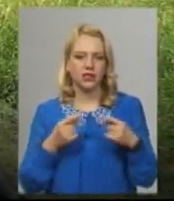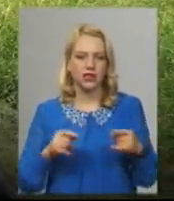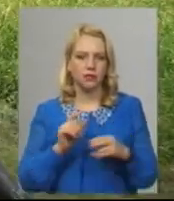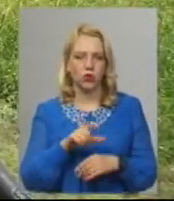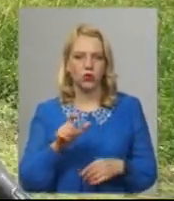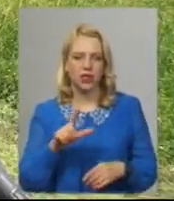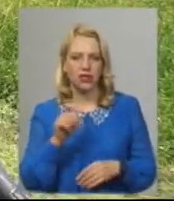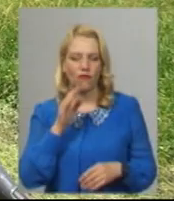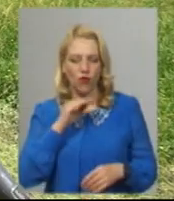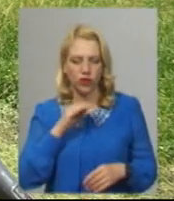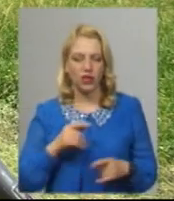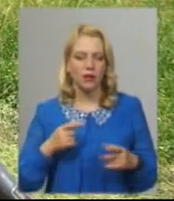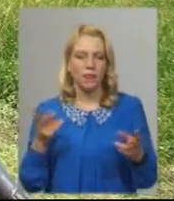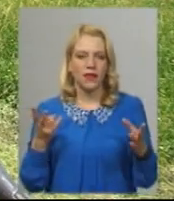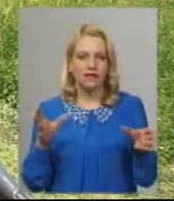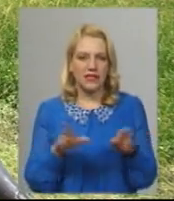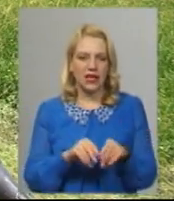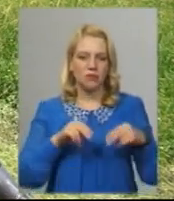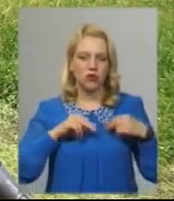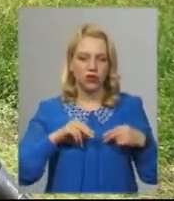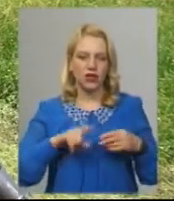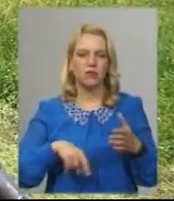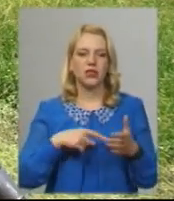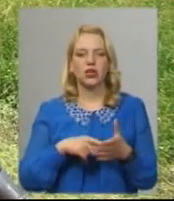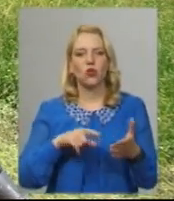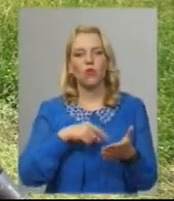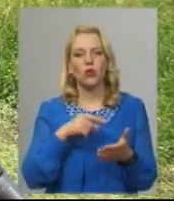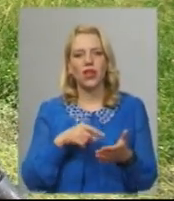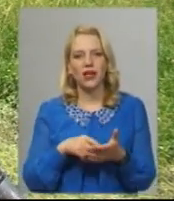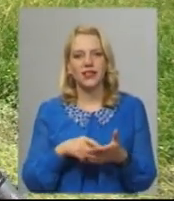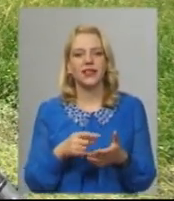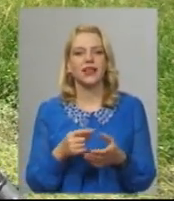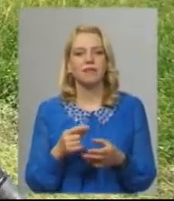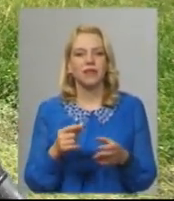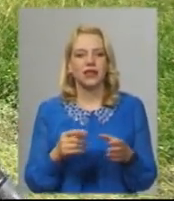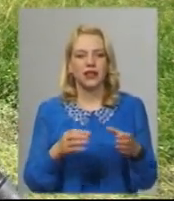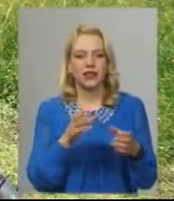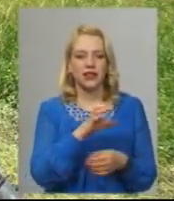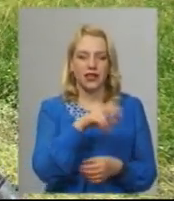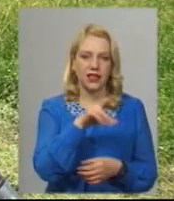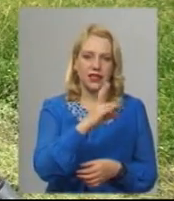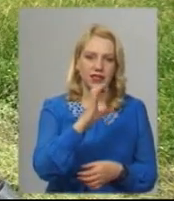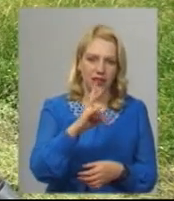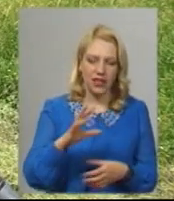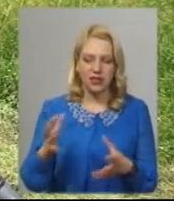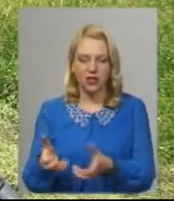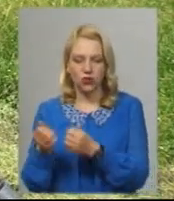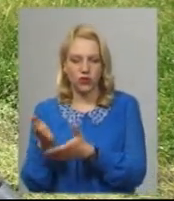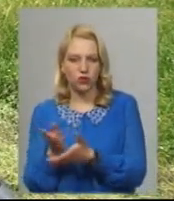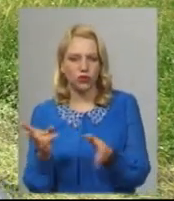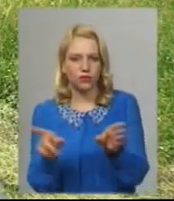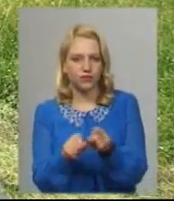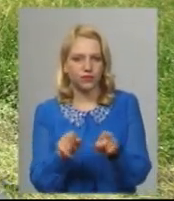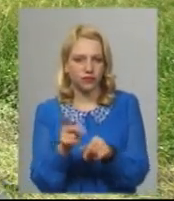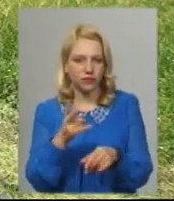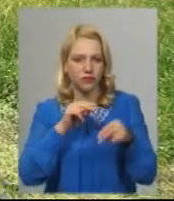Необхідна постійна взаємодія між міськими комунальними аварійно-рятувальною службою на воді та підрозділями ДСНС І для того ми і